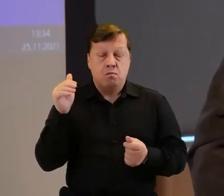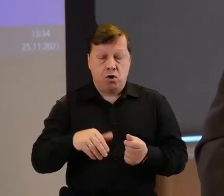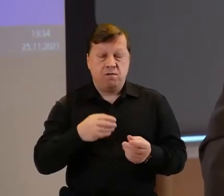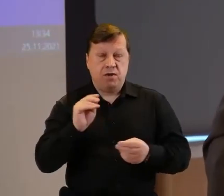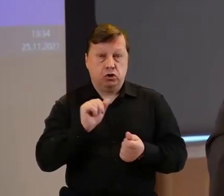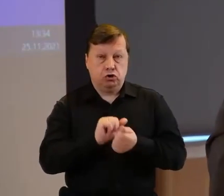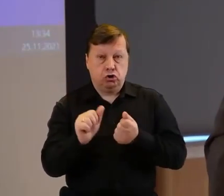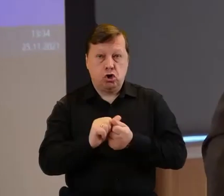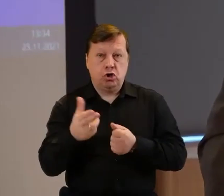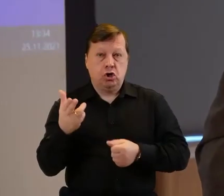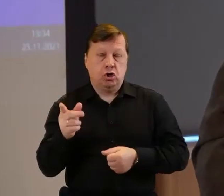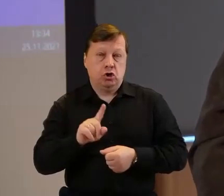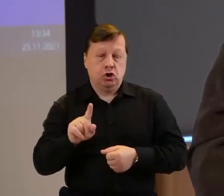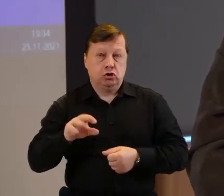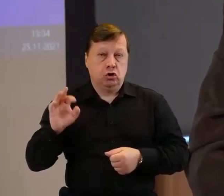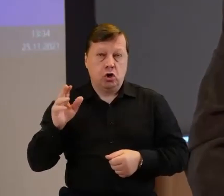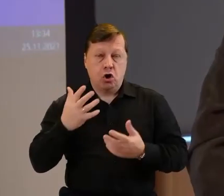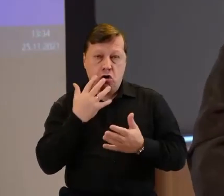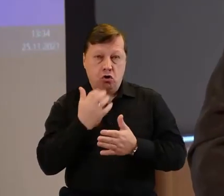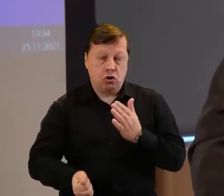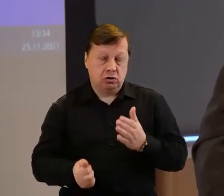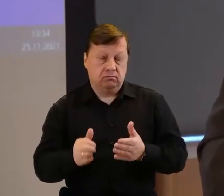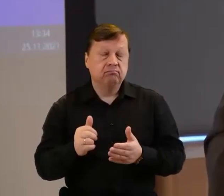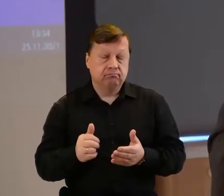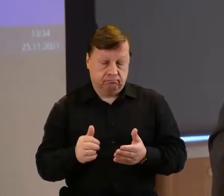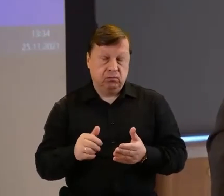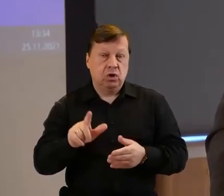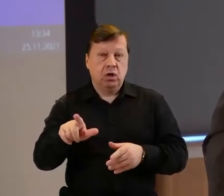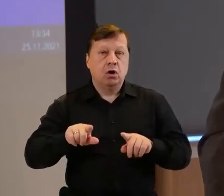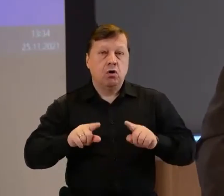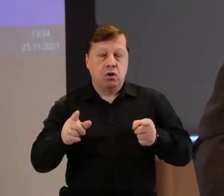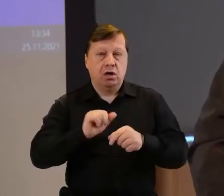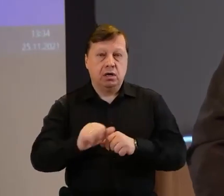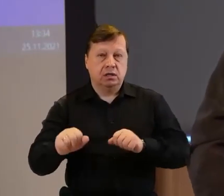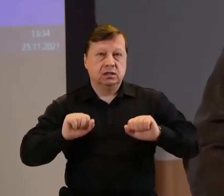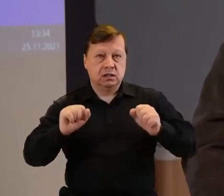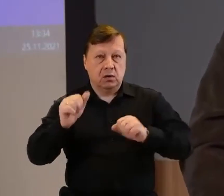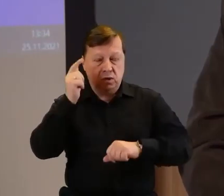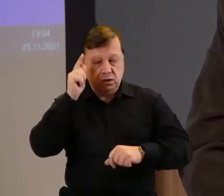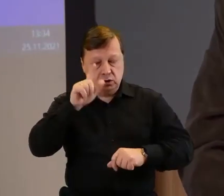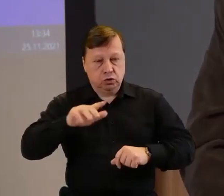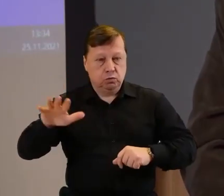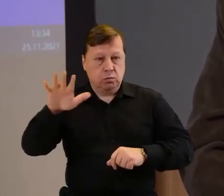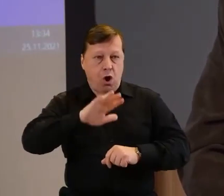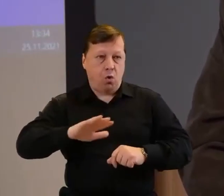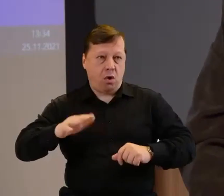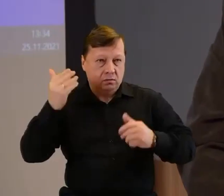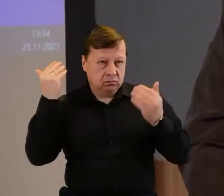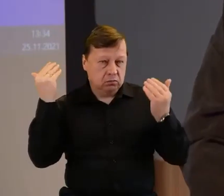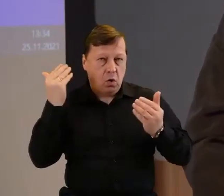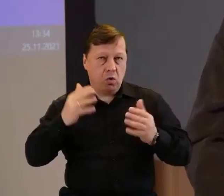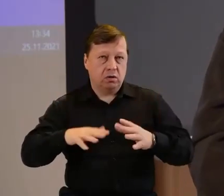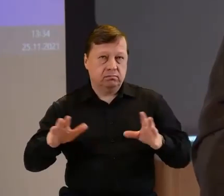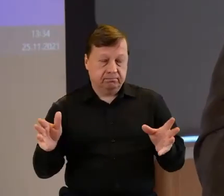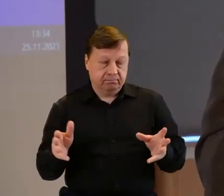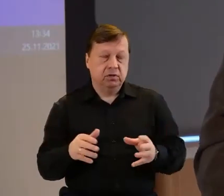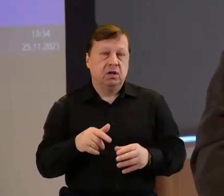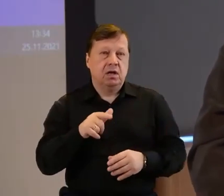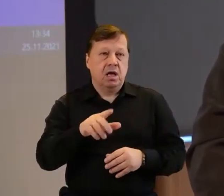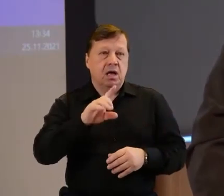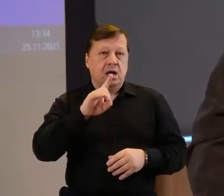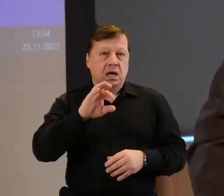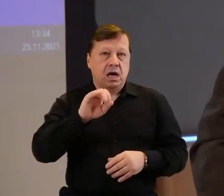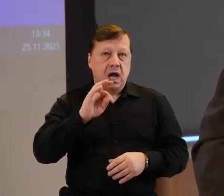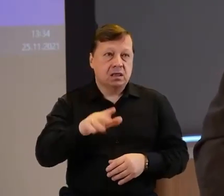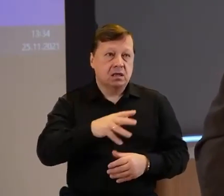Znam organizacje bardzo dobrze działające społecznie, które po dostaniu dużego grantu, właściwie po zamknięciu tego grantu